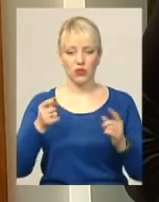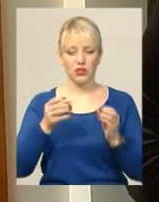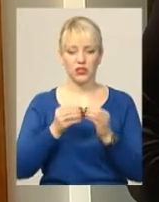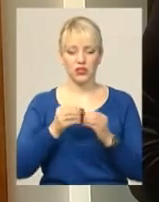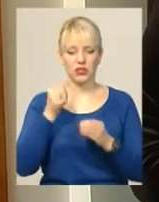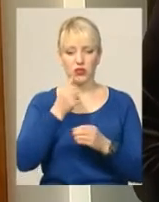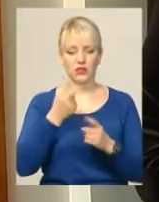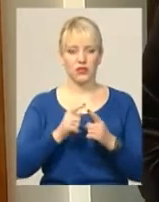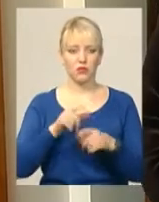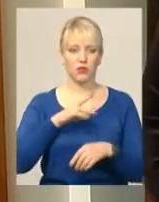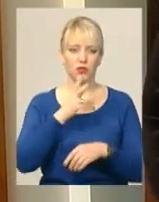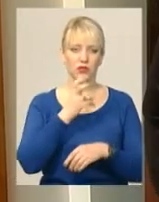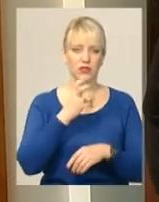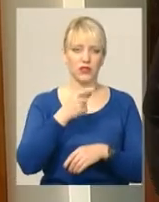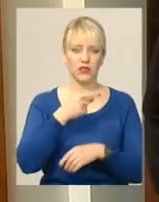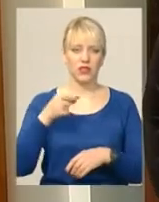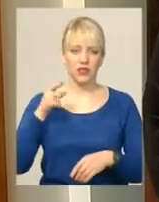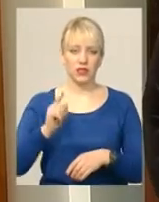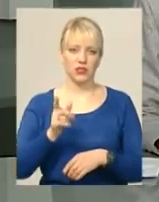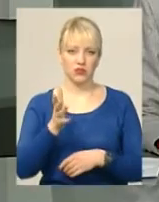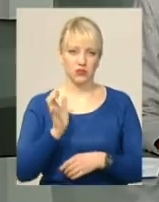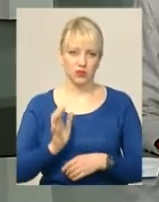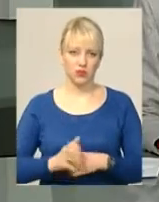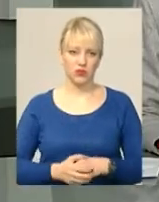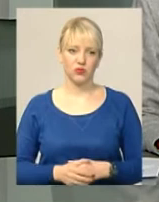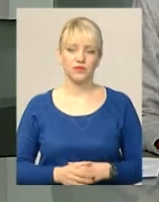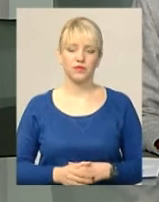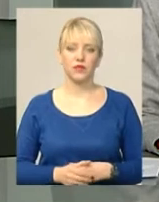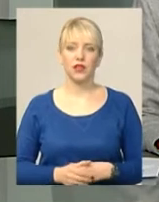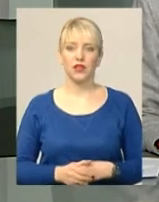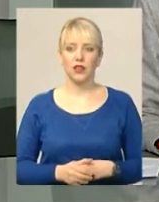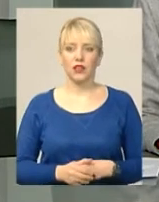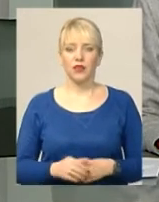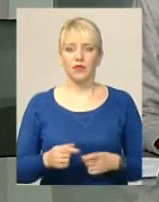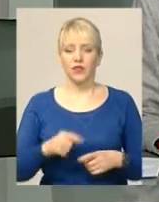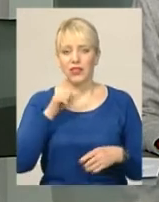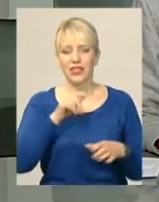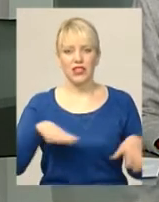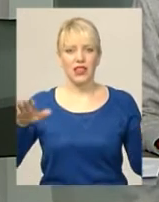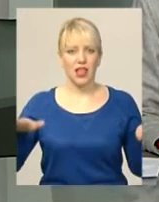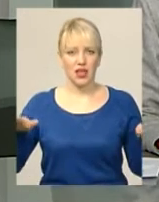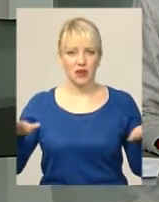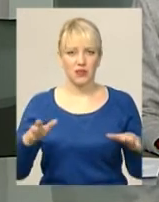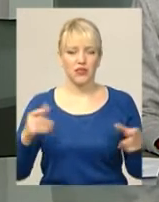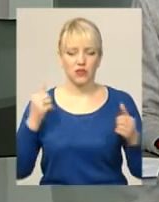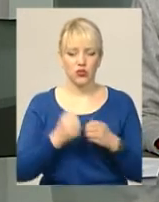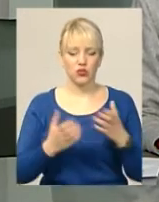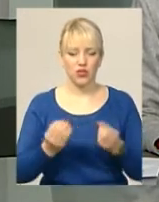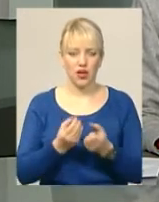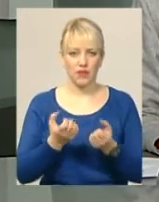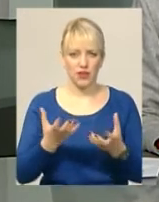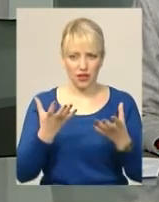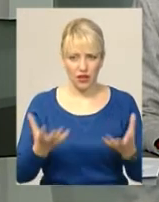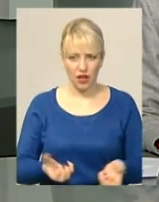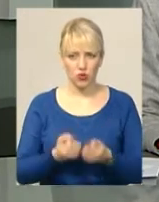коливався від 200 гривень до півтори тисяч. З граю лебедів-шипунів щодня рятують від голодної смерті у